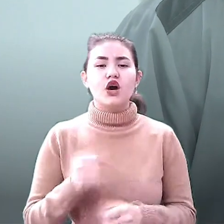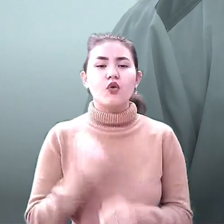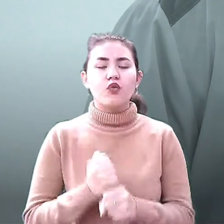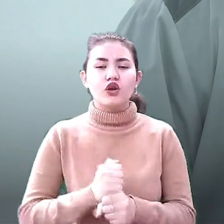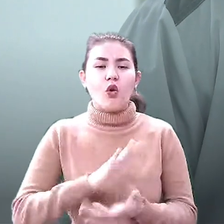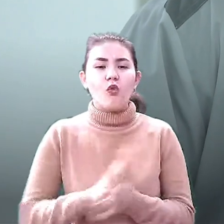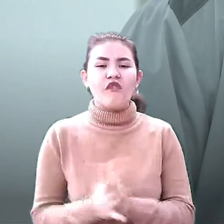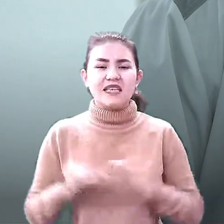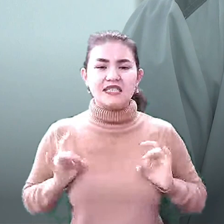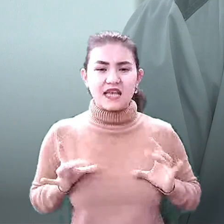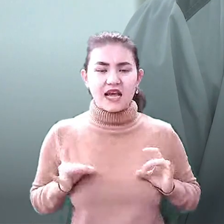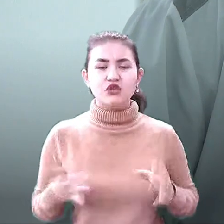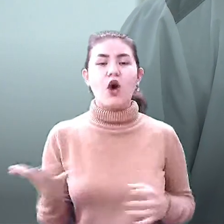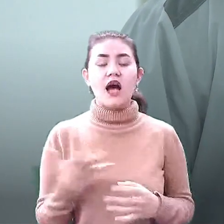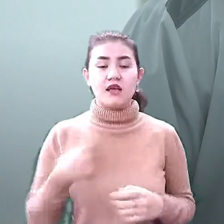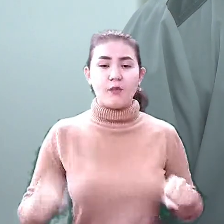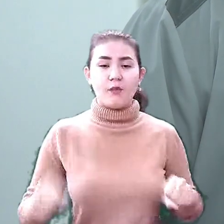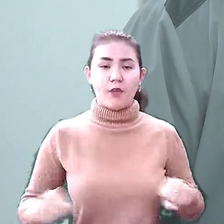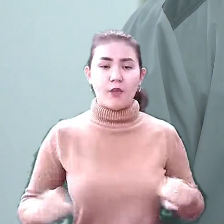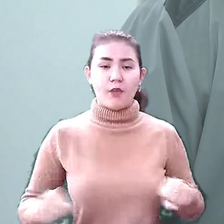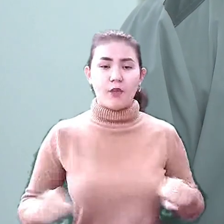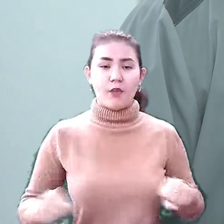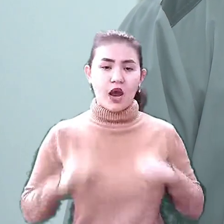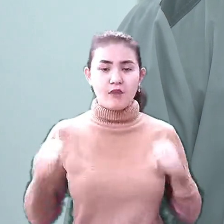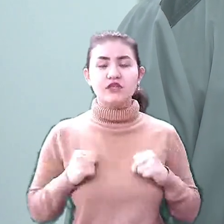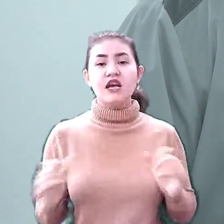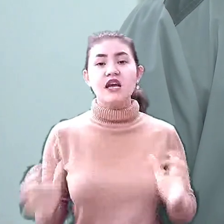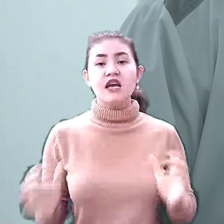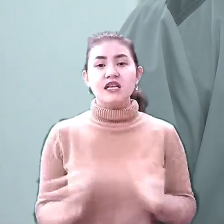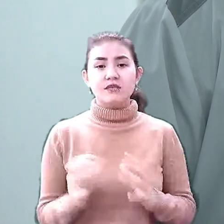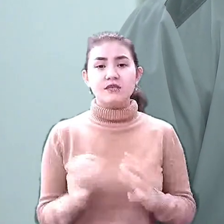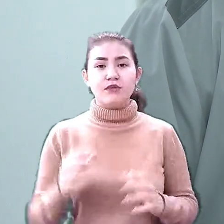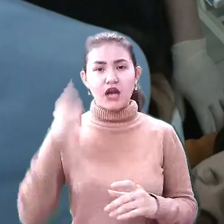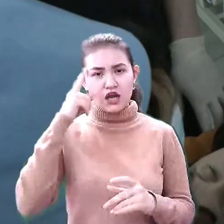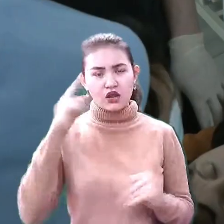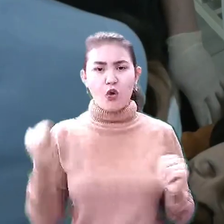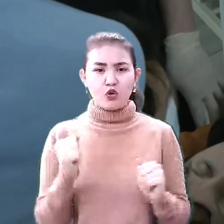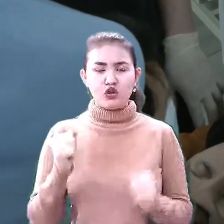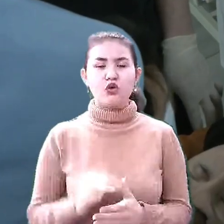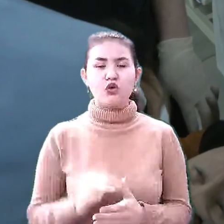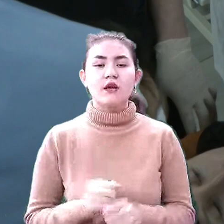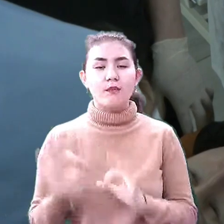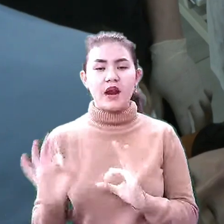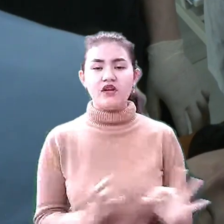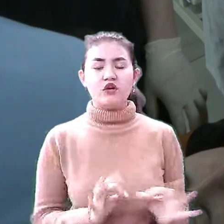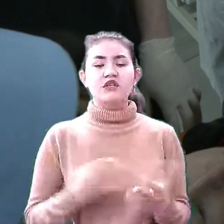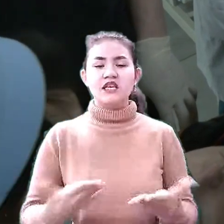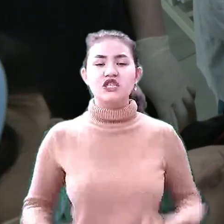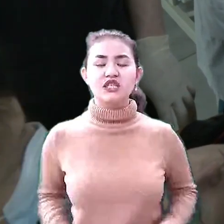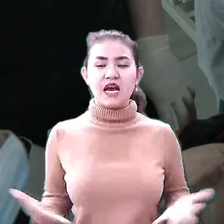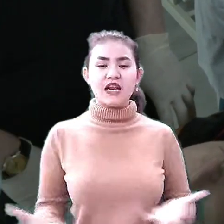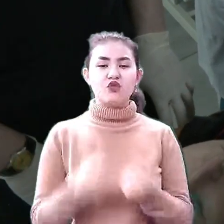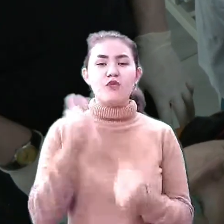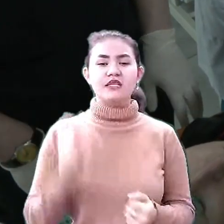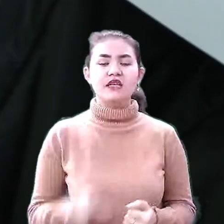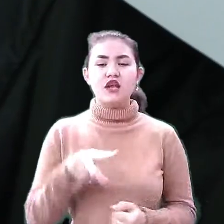але намагаємося зберігати творозий розум і все робити як положено. А це життя рятують пацієнтці Людмилі